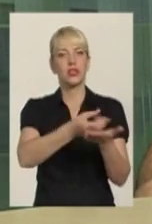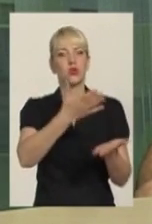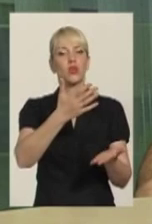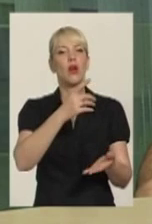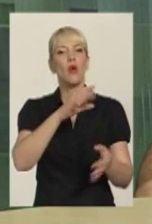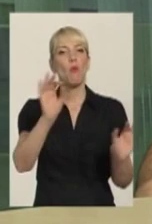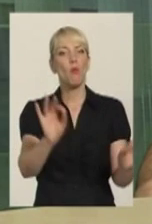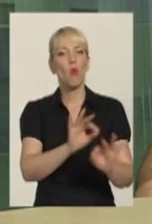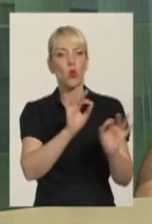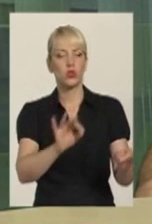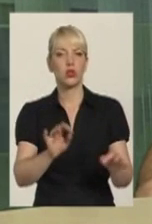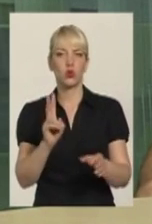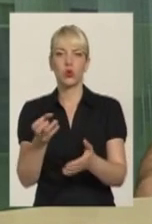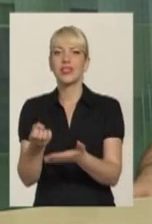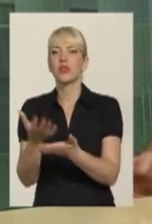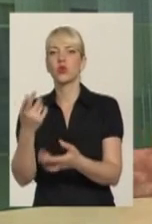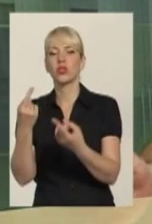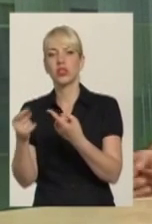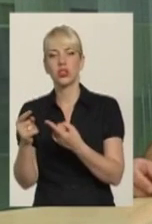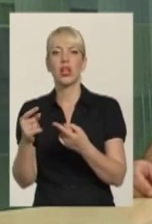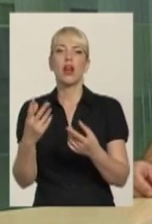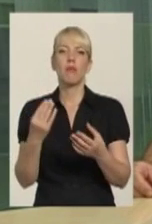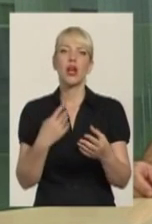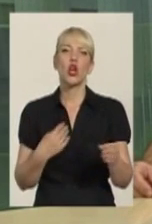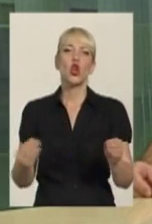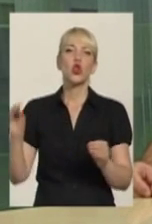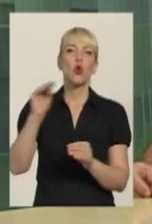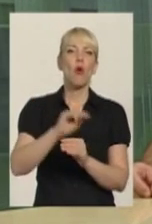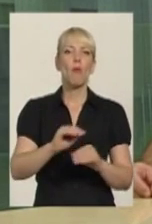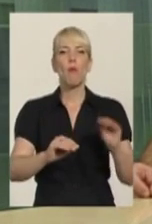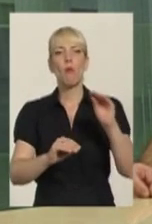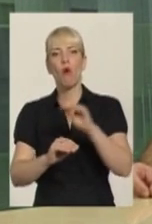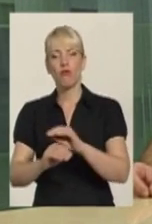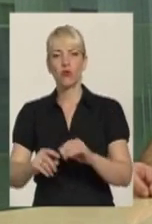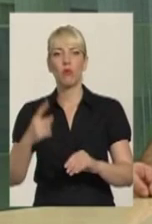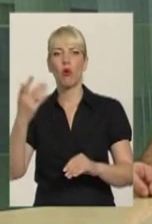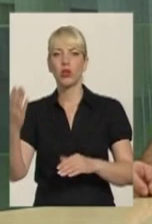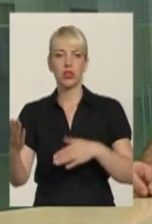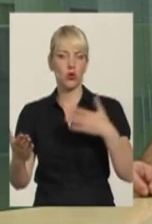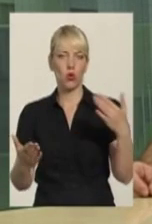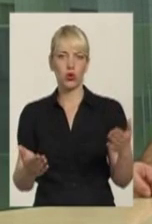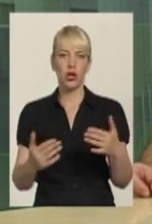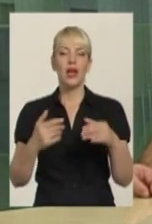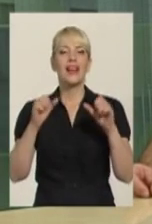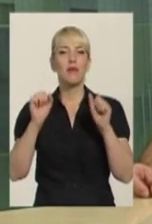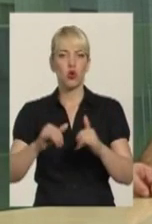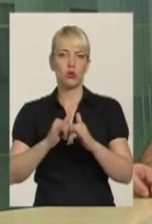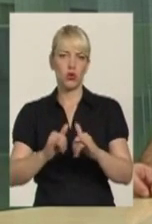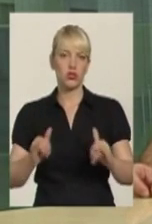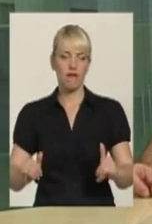когось є ще якісь цінності, і тоді ми доповнюємо один одного, і тоді ми можемо розвивати і допомагати